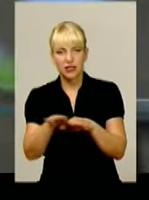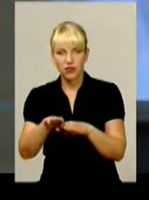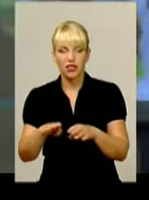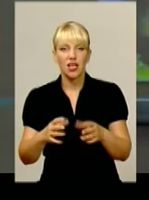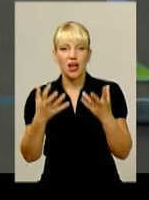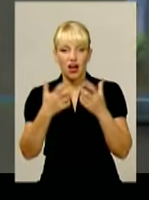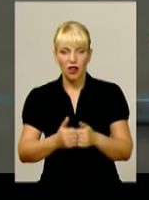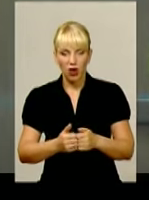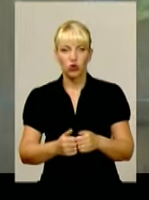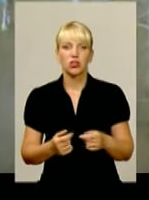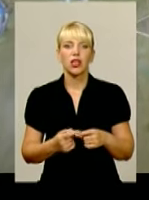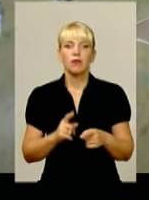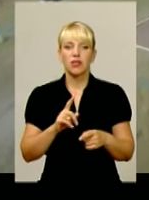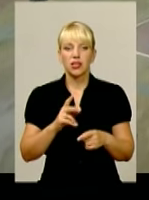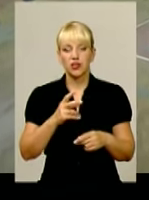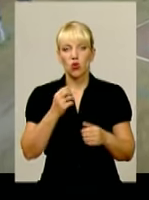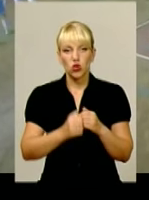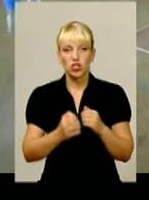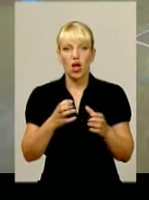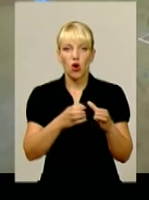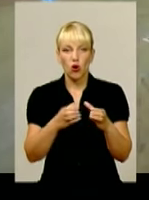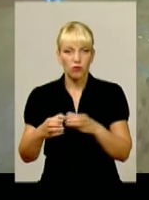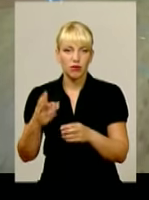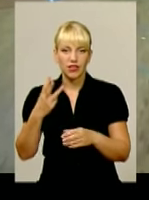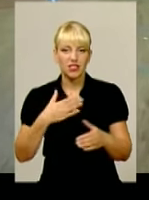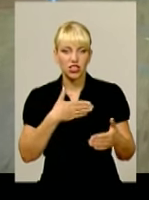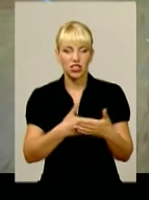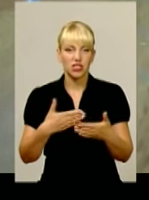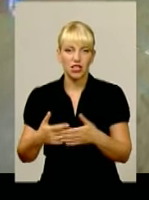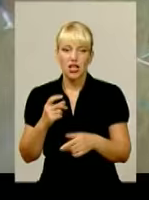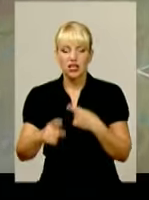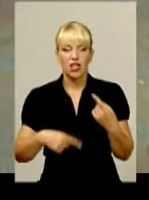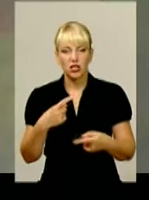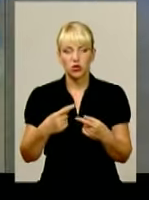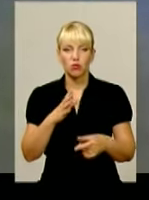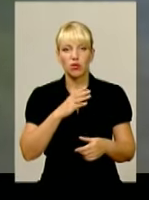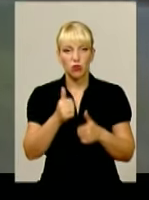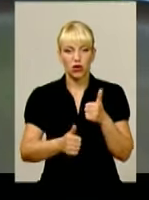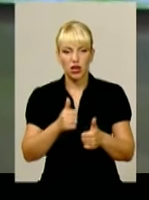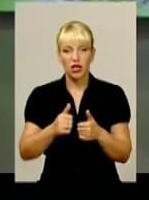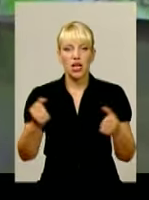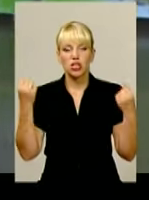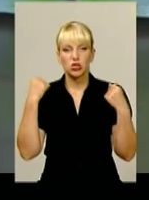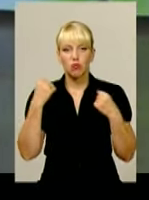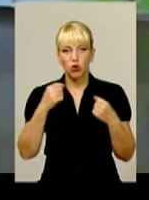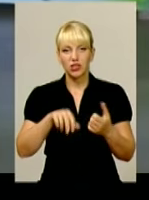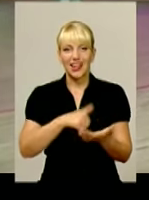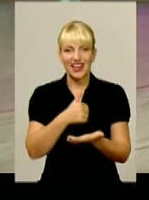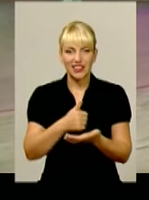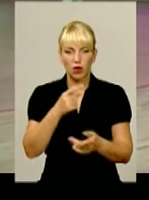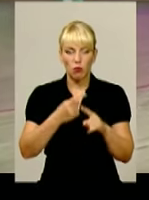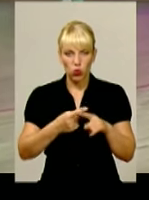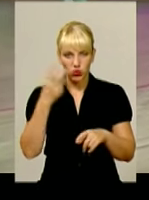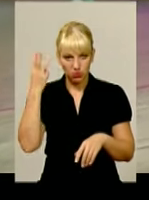почали, нею ж закінчили. Кожна з команд тричі перехоплювала ініціативу. Наступну ми гру розпочали «Хмельницький спортлідер плюс» та «Львівська енергія».